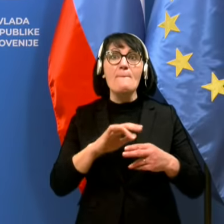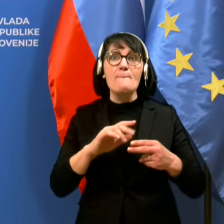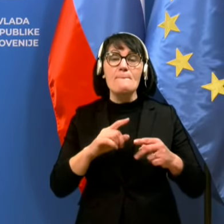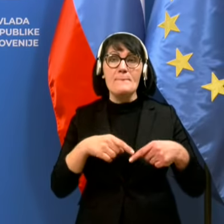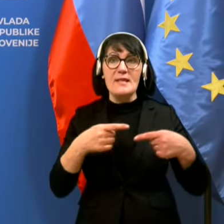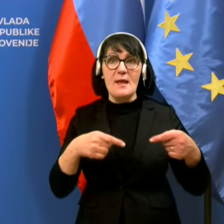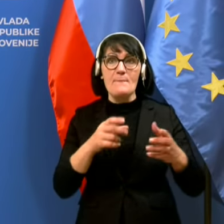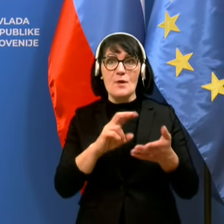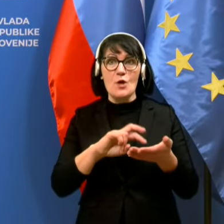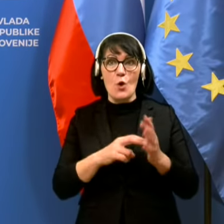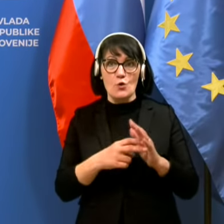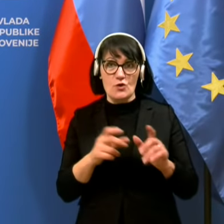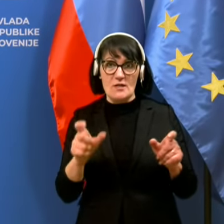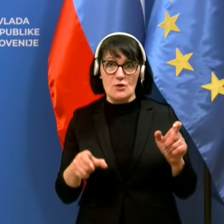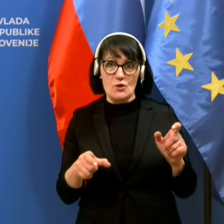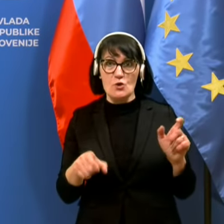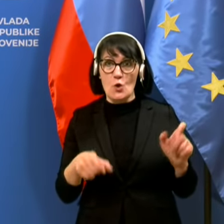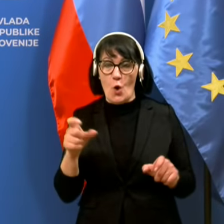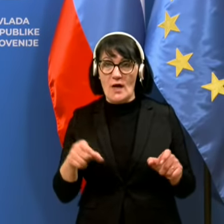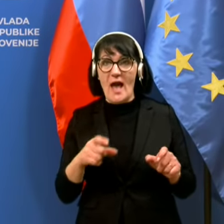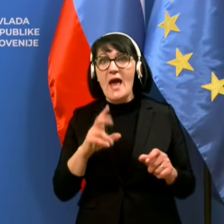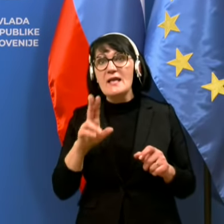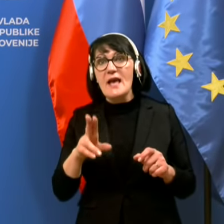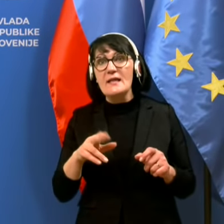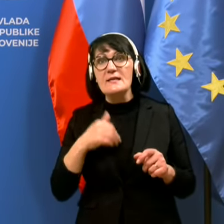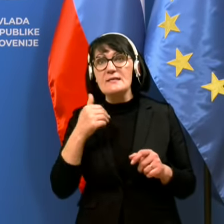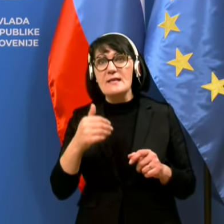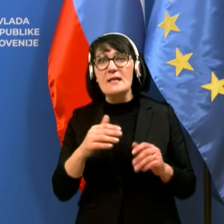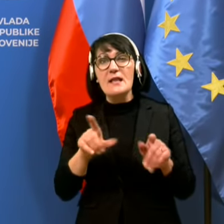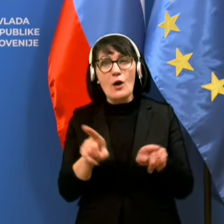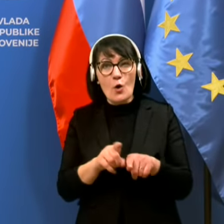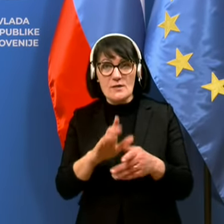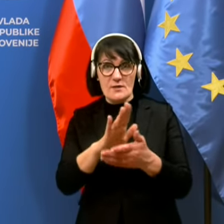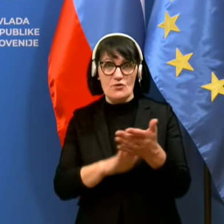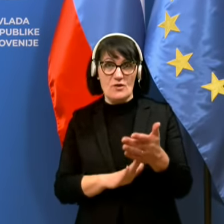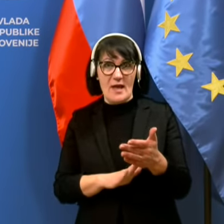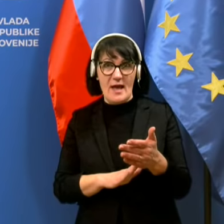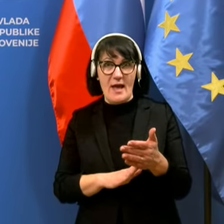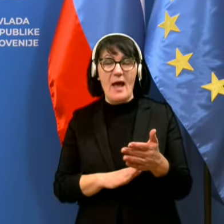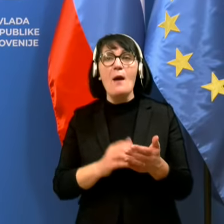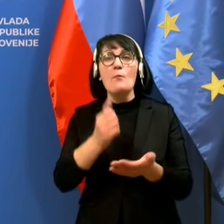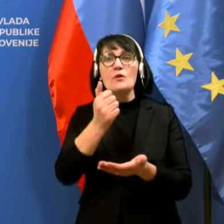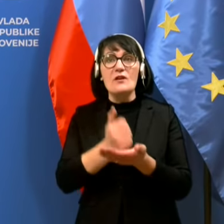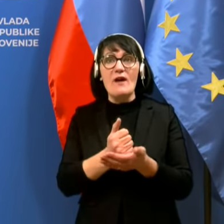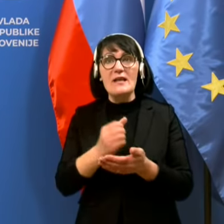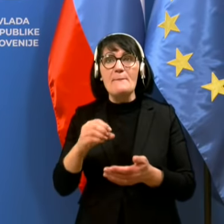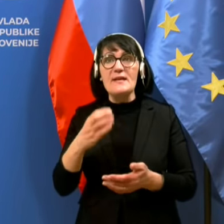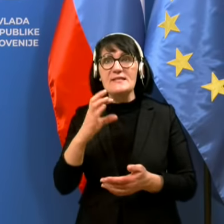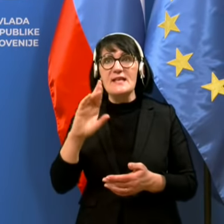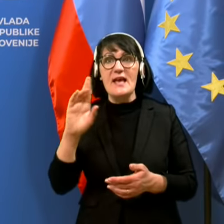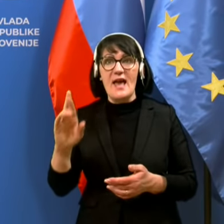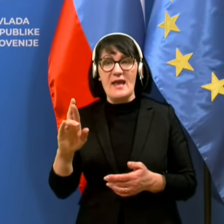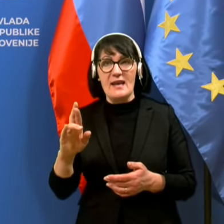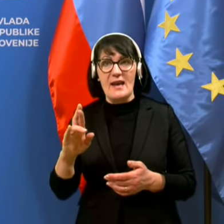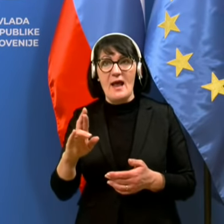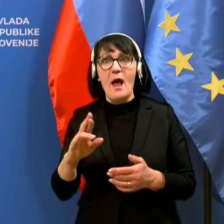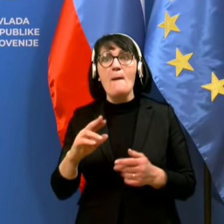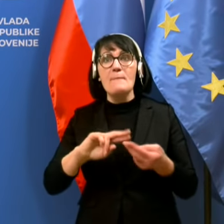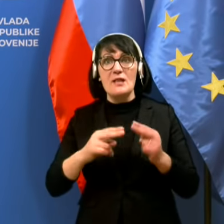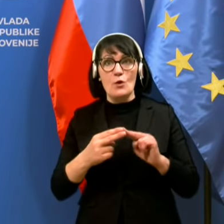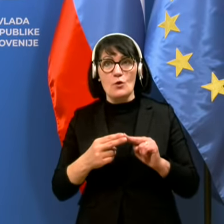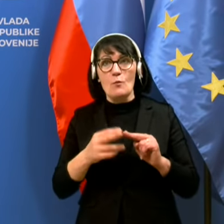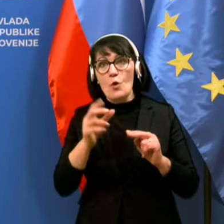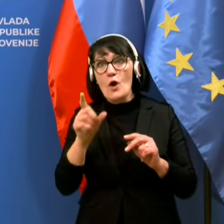to, da se prične ne mudoma s potrevanjem pozitivnih HGT testov s PCR metodo v primiru, ko je oseba asimptomatska.